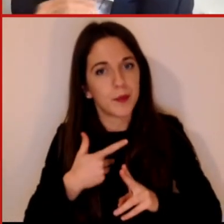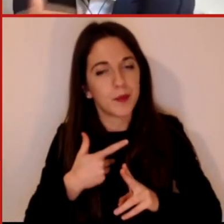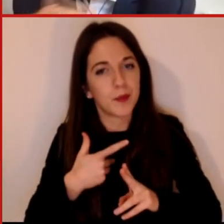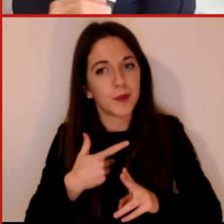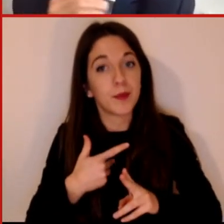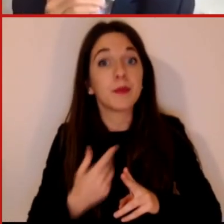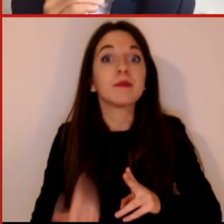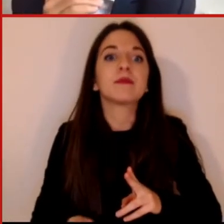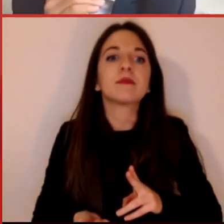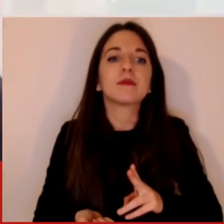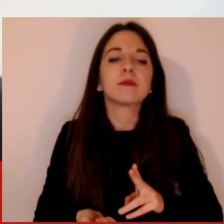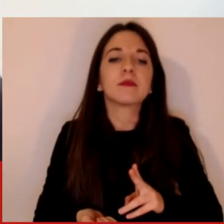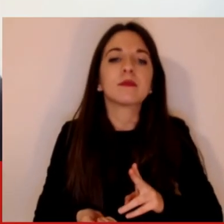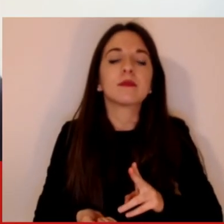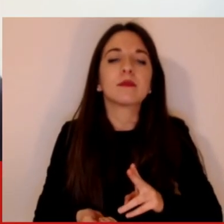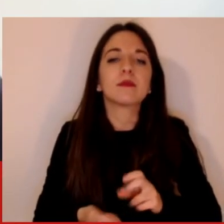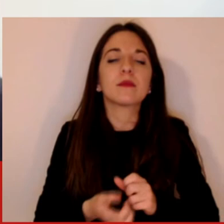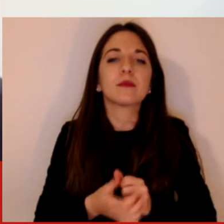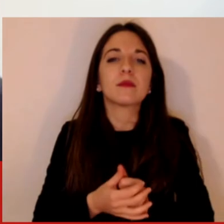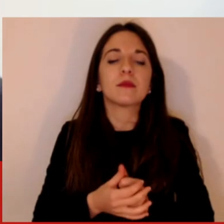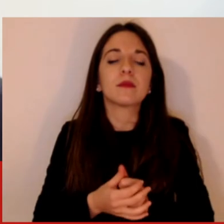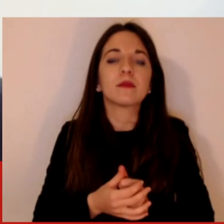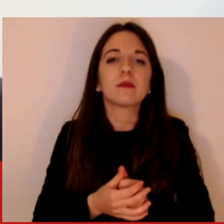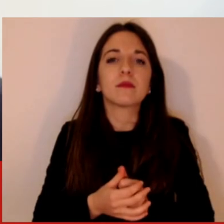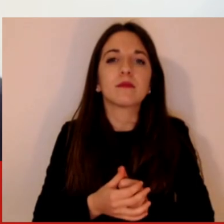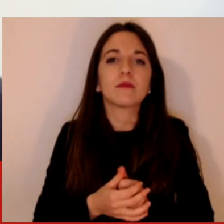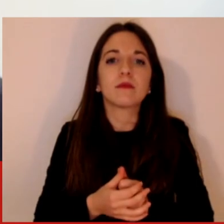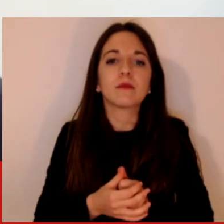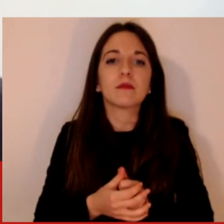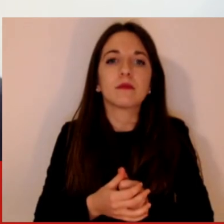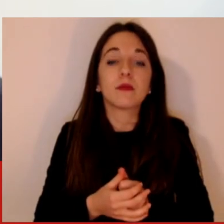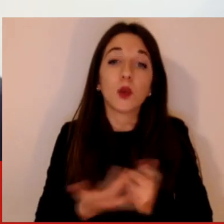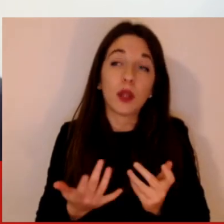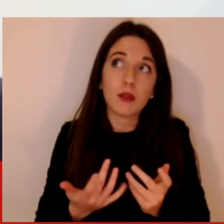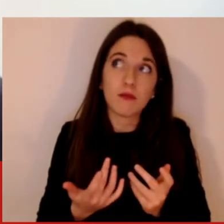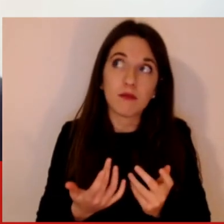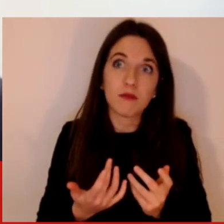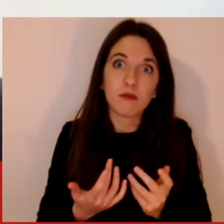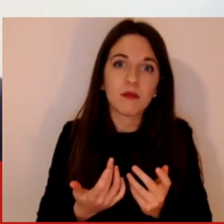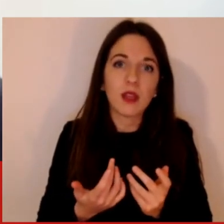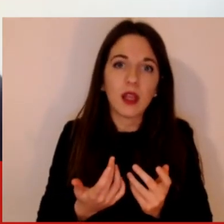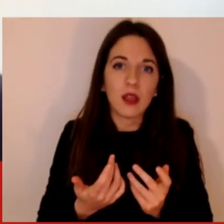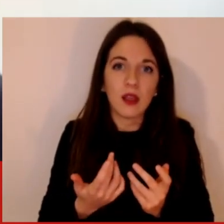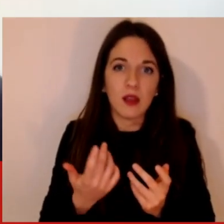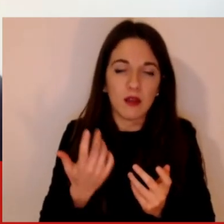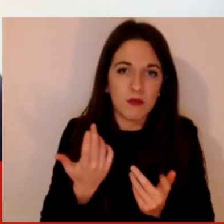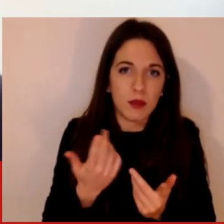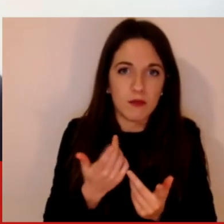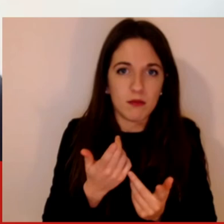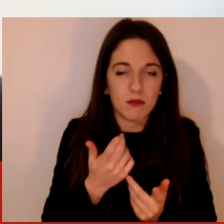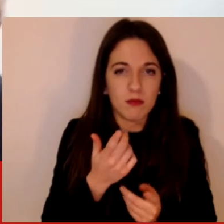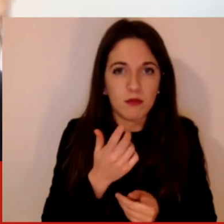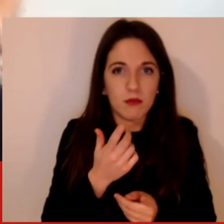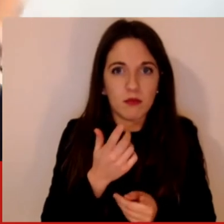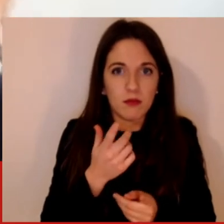diverse da quella come dire di generali è ancora più alto e purtroppo perché ci sono